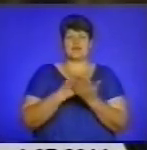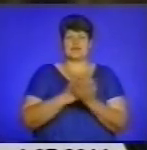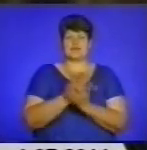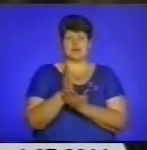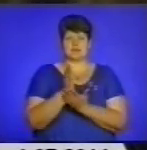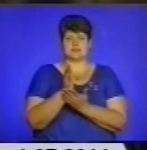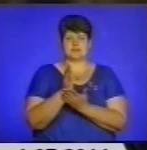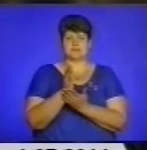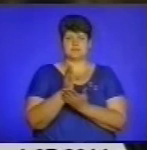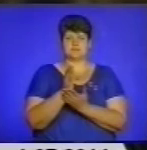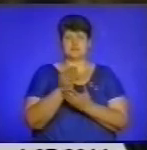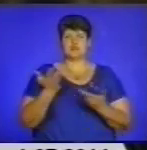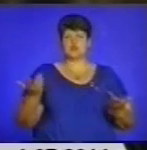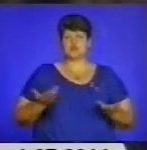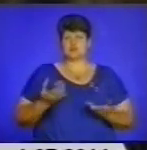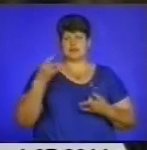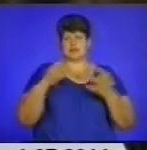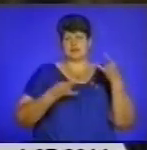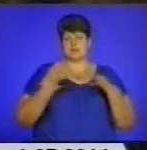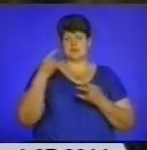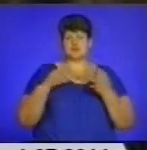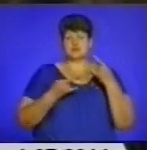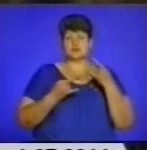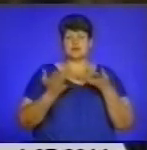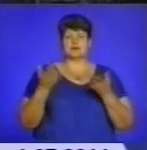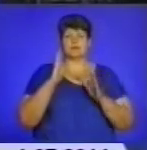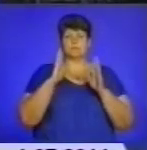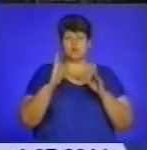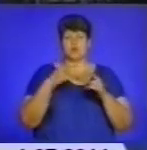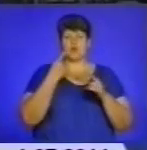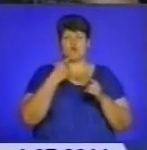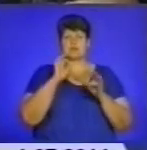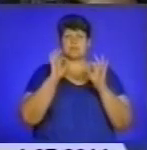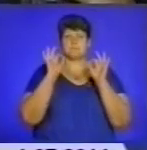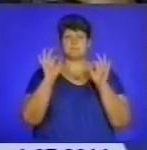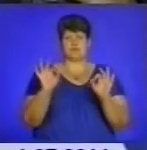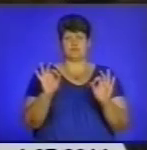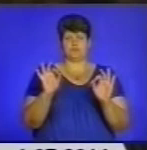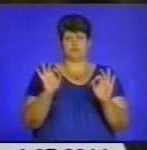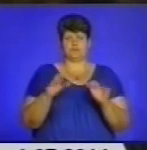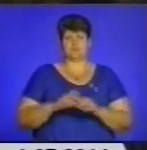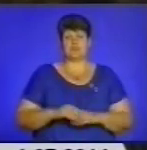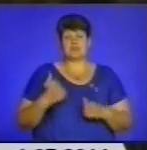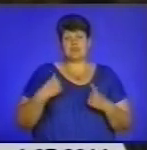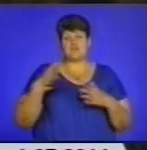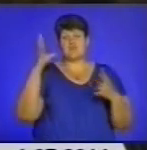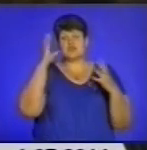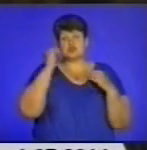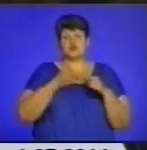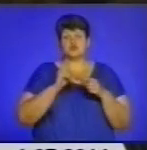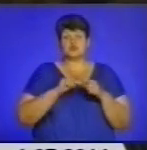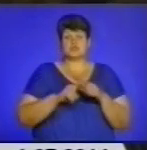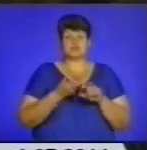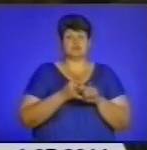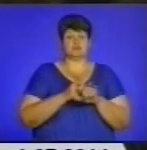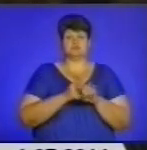суспільне телебачення, яке буде говорити правду. Я вважаю, що це надзвичайно